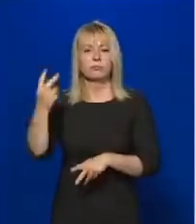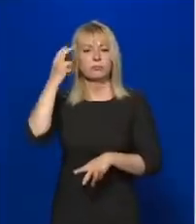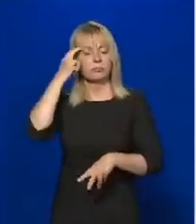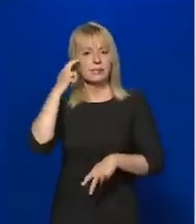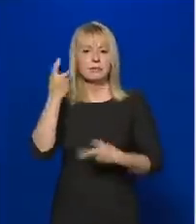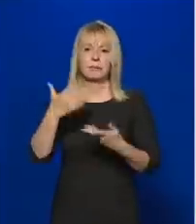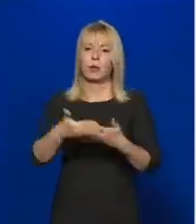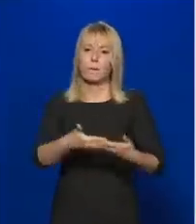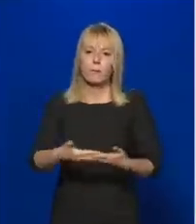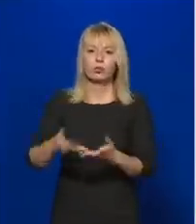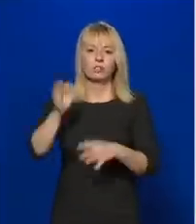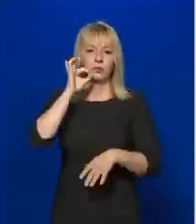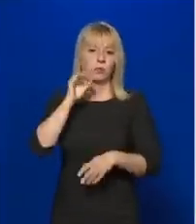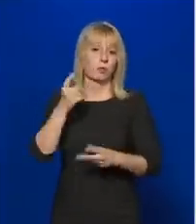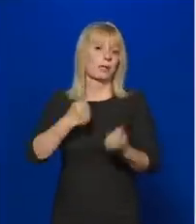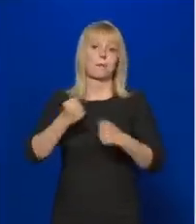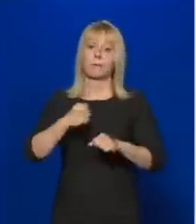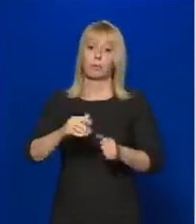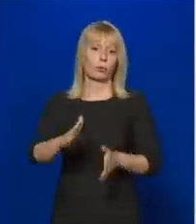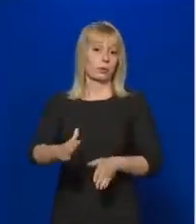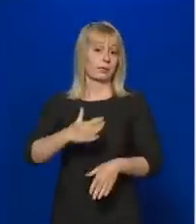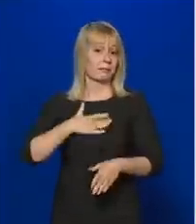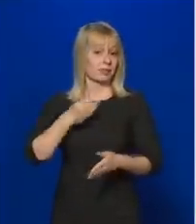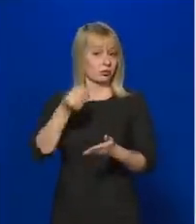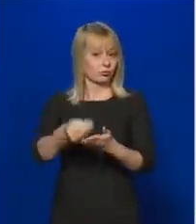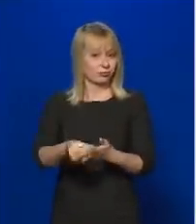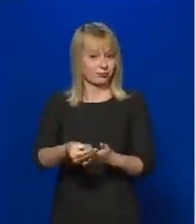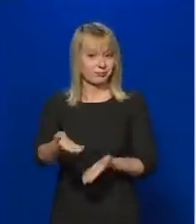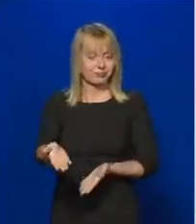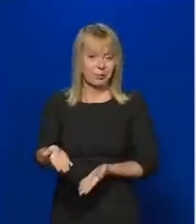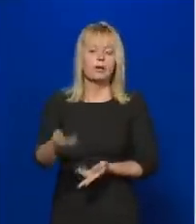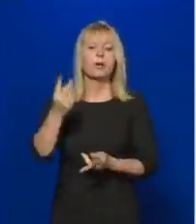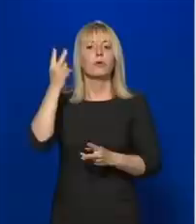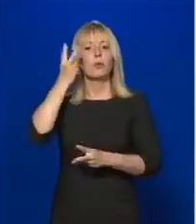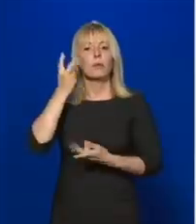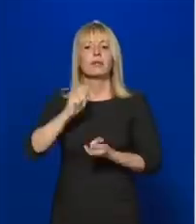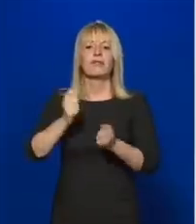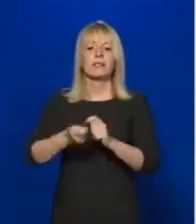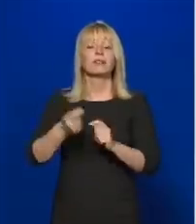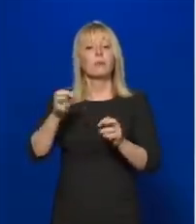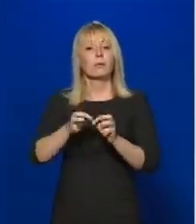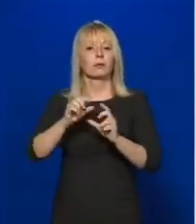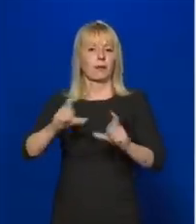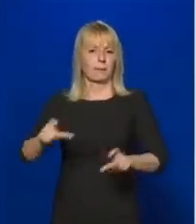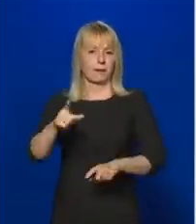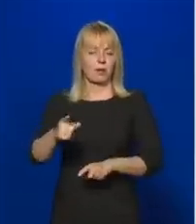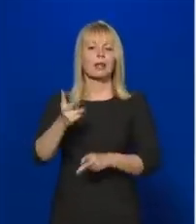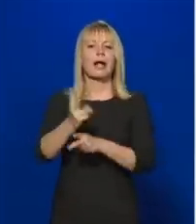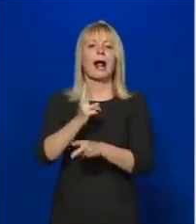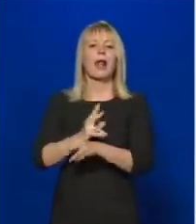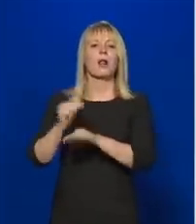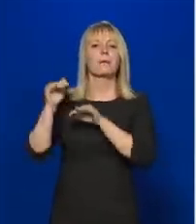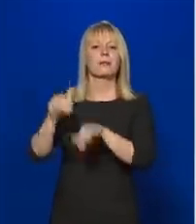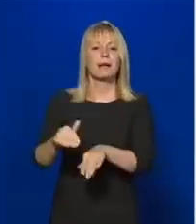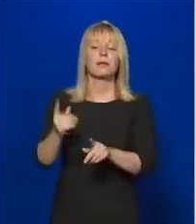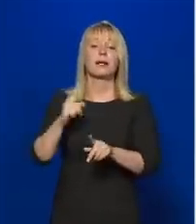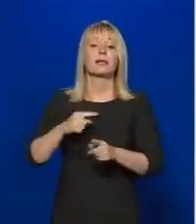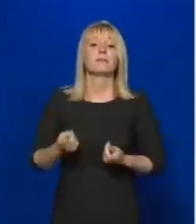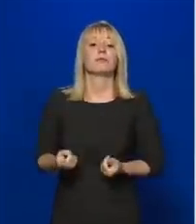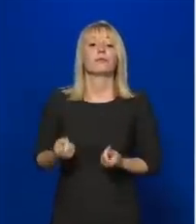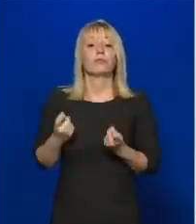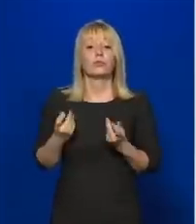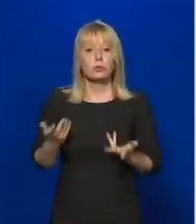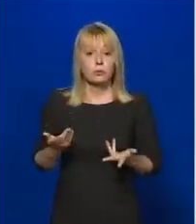bölcsöde vagy egy oboda nem működik. Tehát a normatív átalakítása éppen azt szolgált, hogy az állami támogatás általában attól függ, hogy